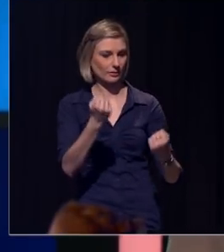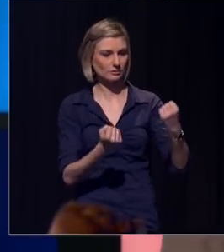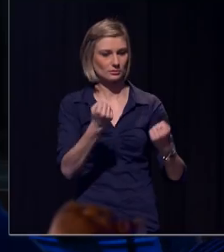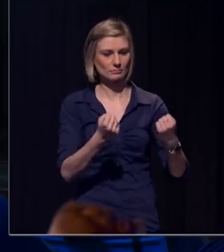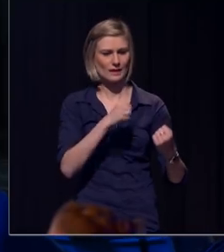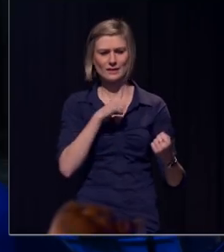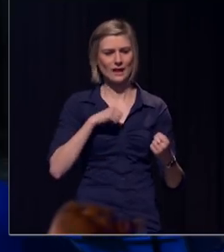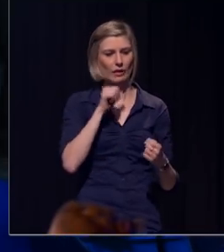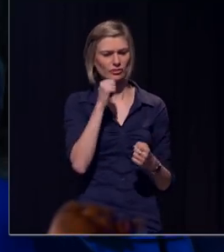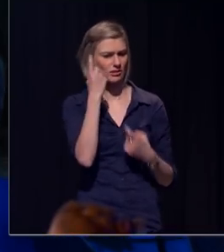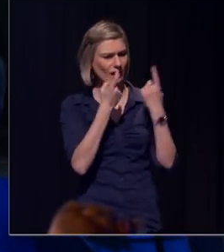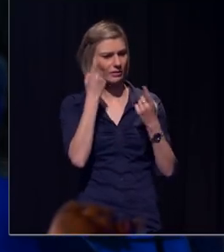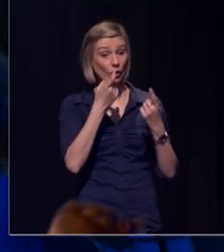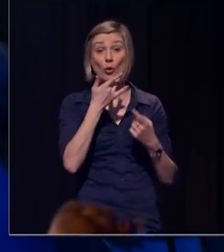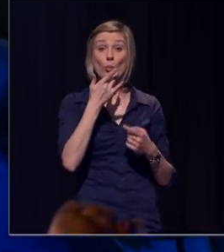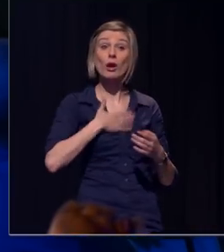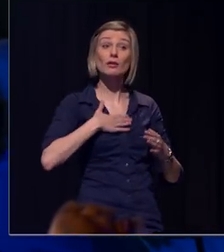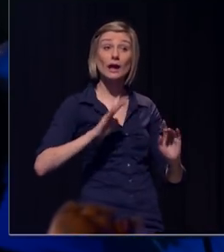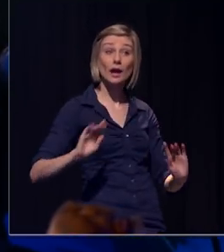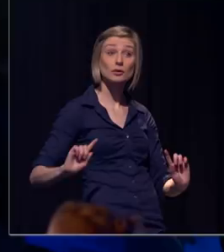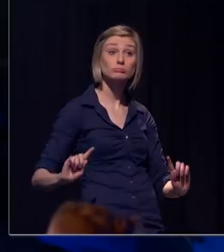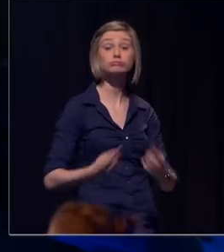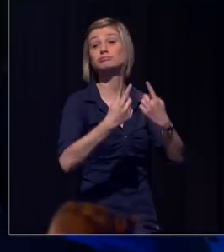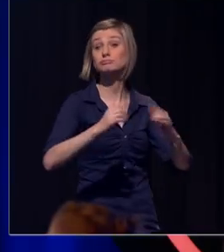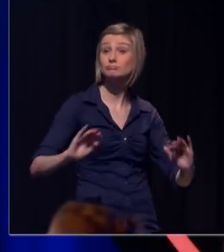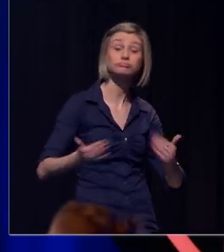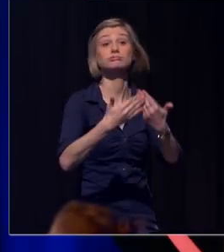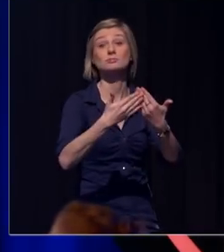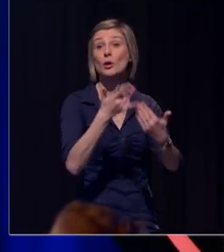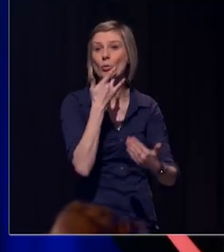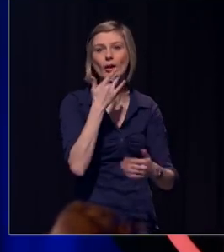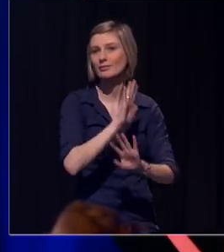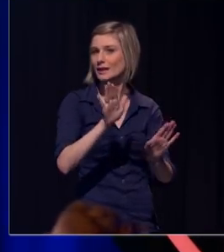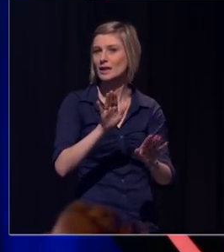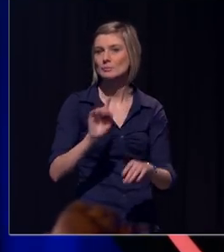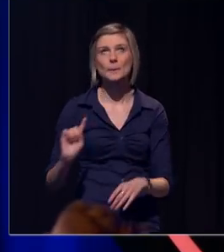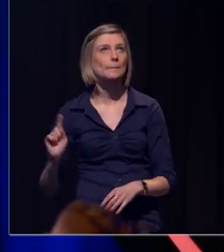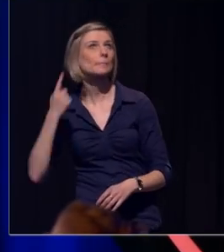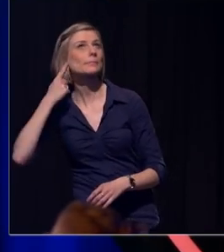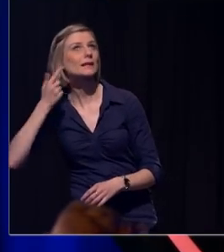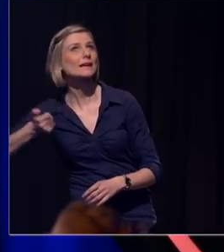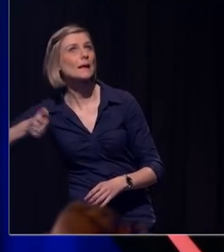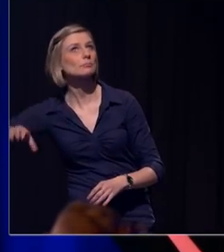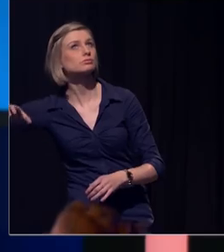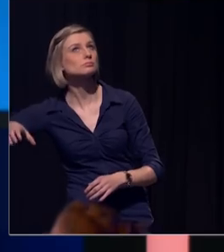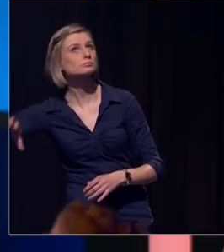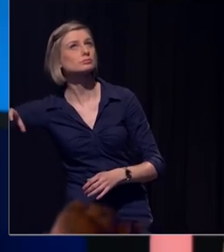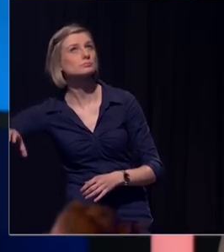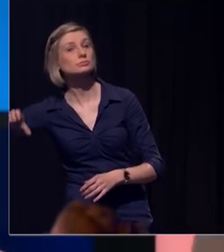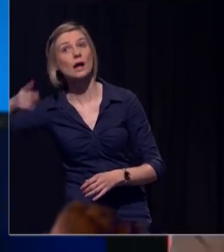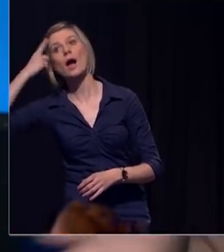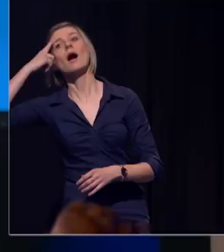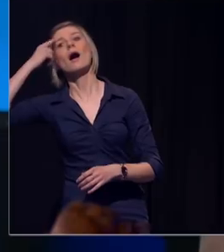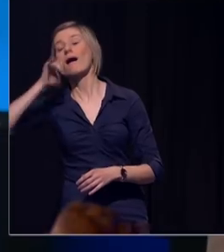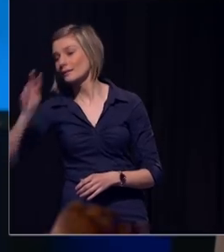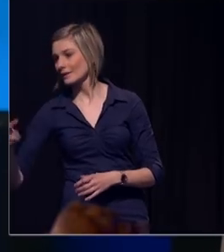hoe graag wil ik hier nu een ongeval veroorzaken. Nee, ze horen het geluid van hun smartphone en ze hebben geleerd dat er iets te beleven valt